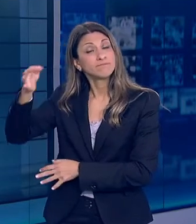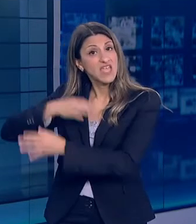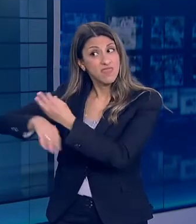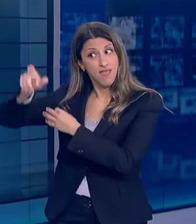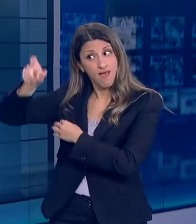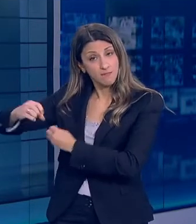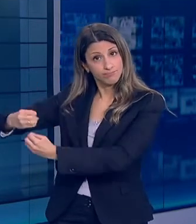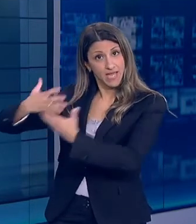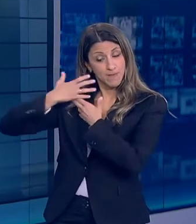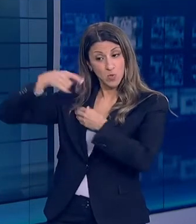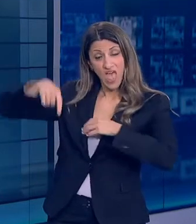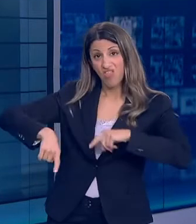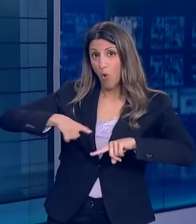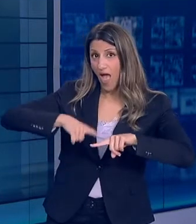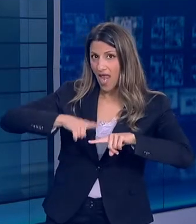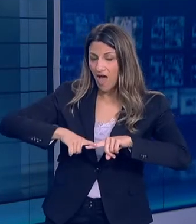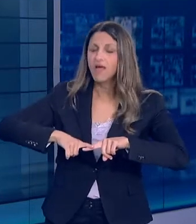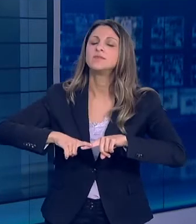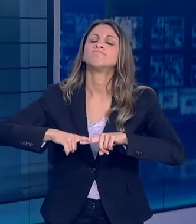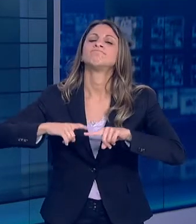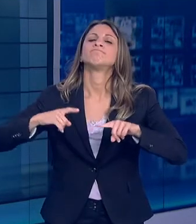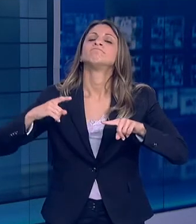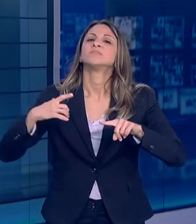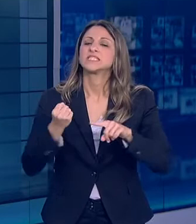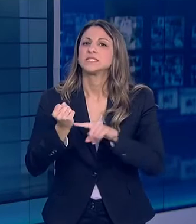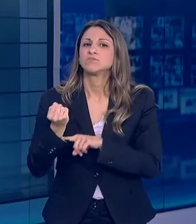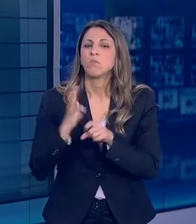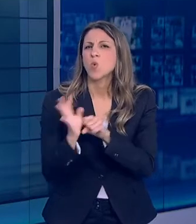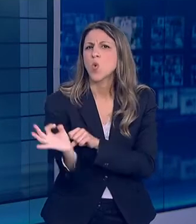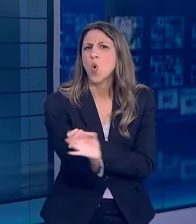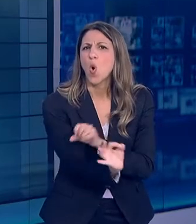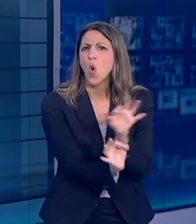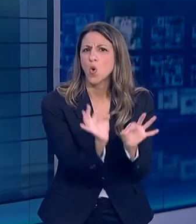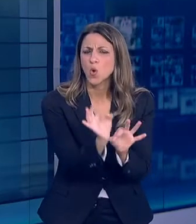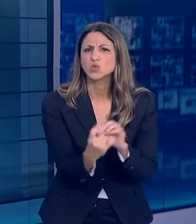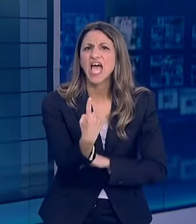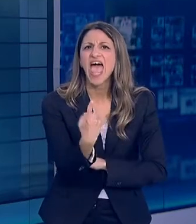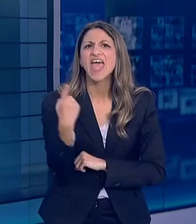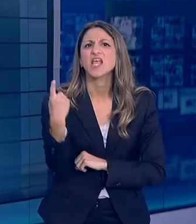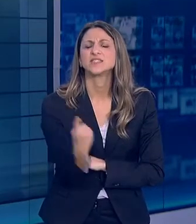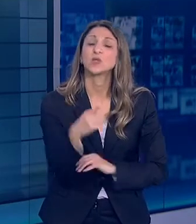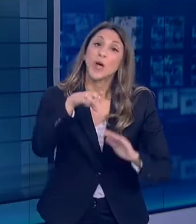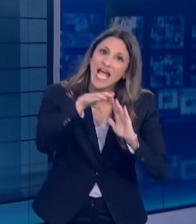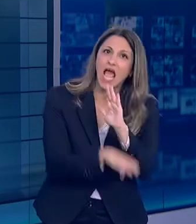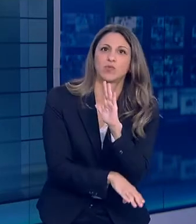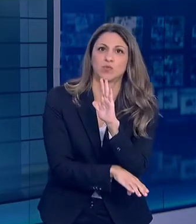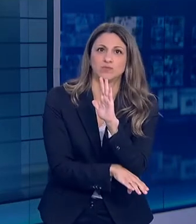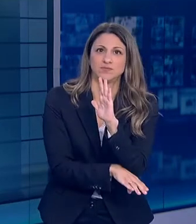εκτιμήσεων στην πατρίδα μας είχαμε ένα πραγματικό αριθμό κρουσμάτων πολύ χαμηλότερο του 1% του ελληνικού πληθυσμού